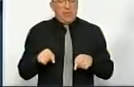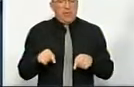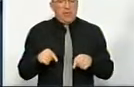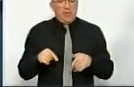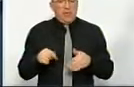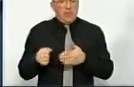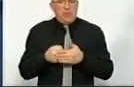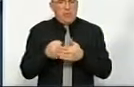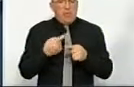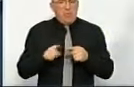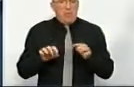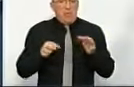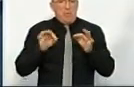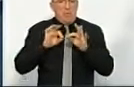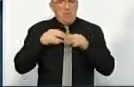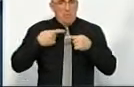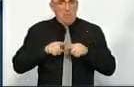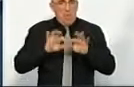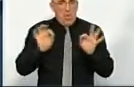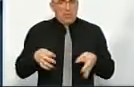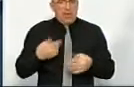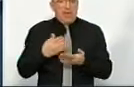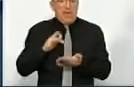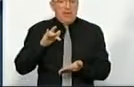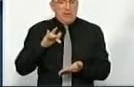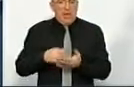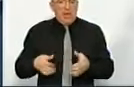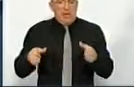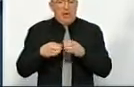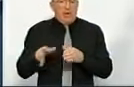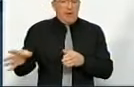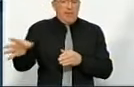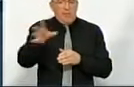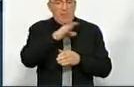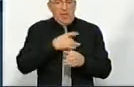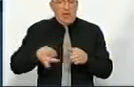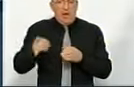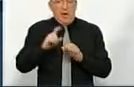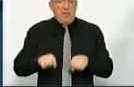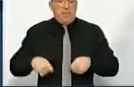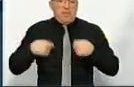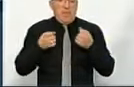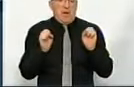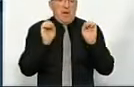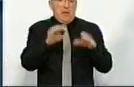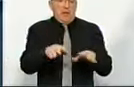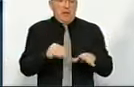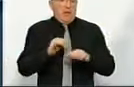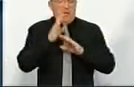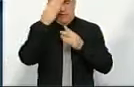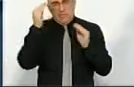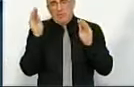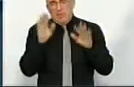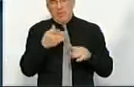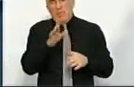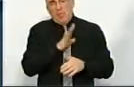просувається модель така, що є центр громади, і все майно просто районна рада передала його. Все. І забула,